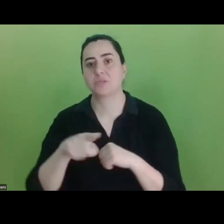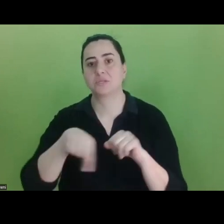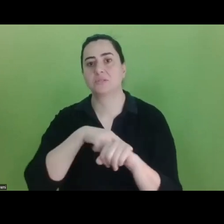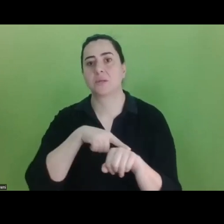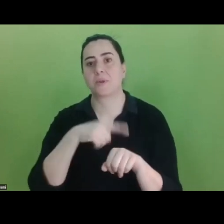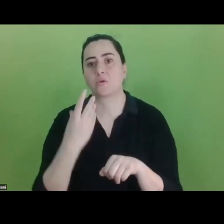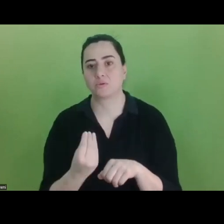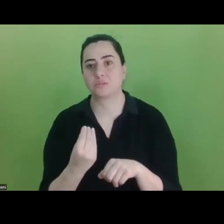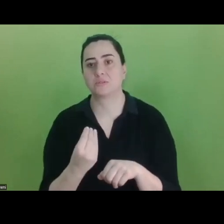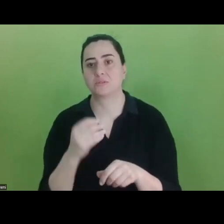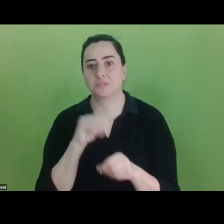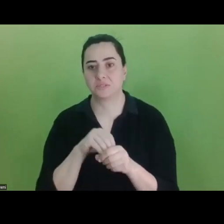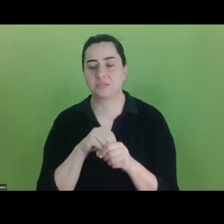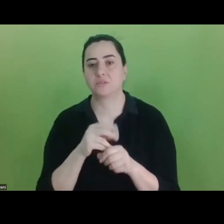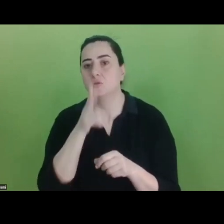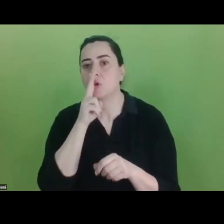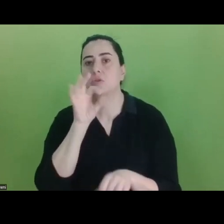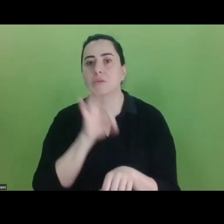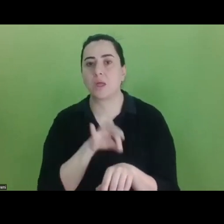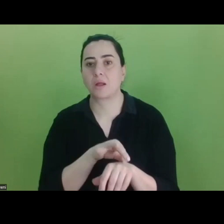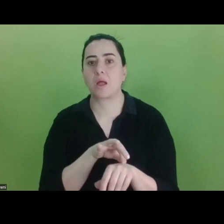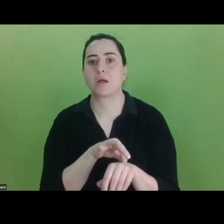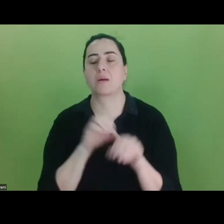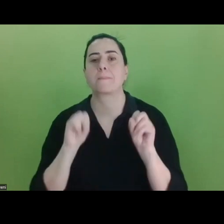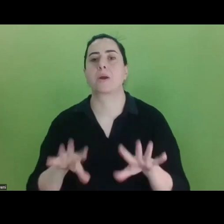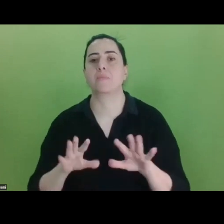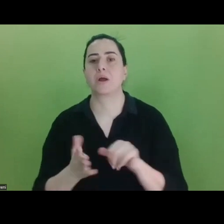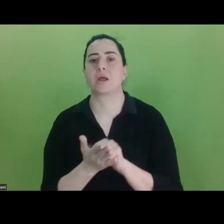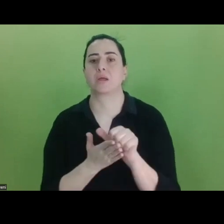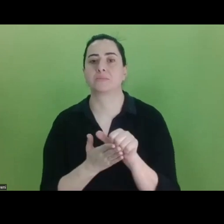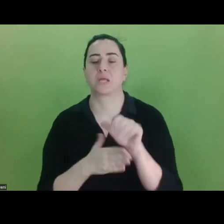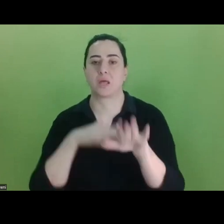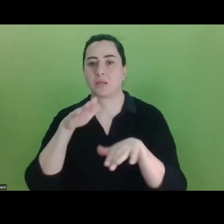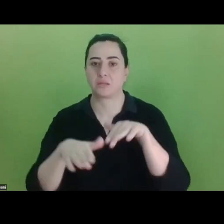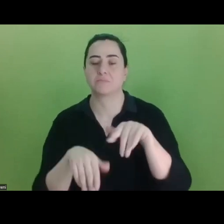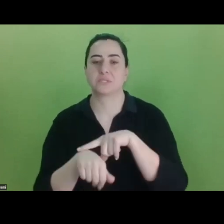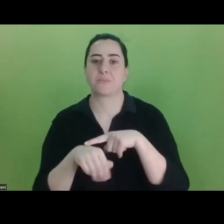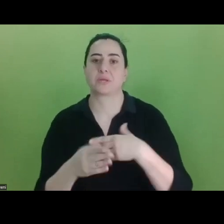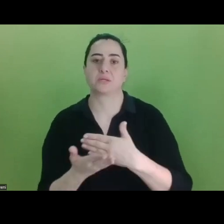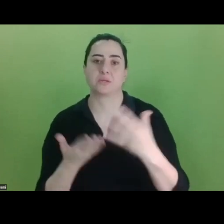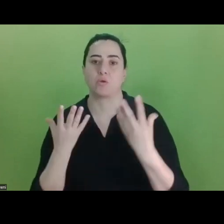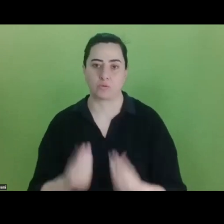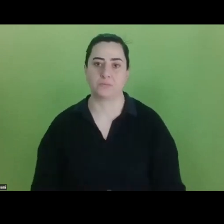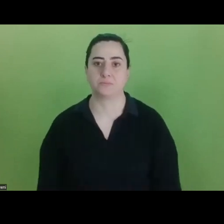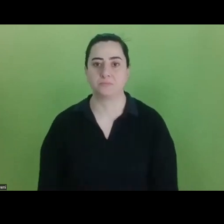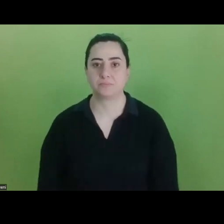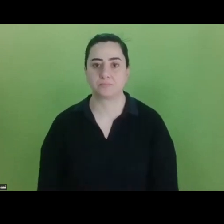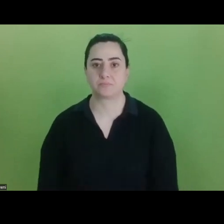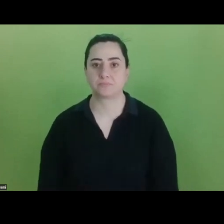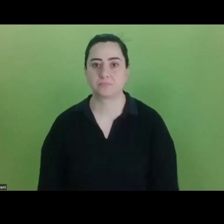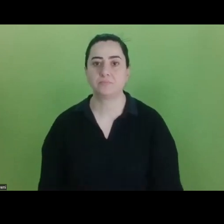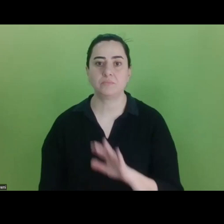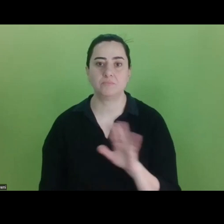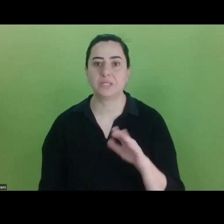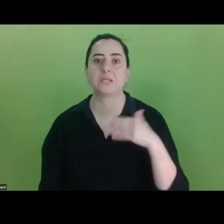için dediğim gibi çok son dakikaya bırakmadan olabildiğince tüm aşamaları sürece yayarak yapmanızı tavsiye ediyoruz. Bittikten